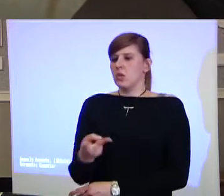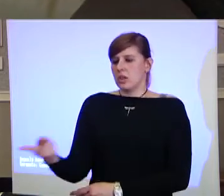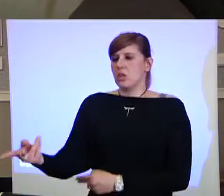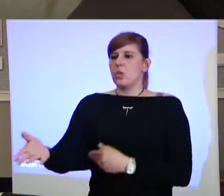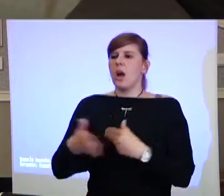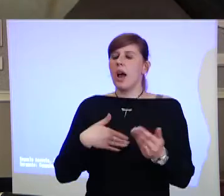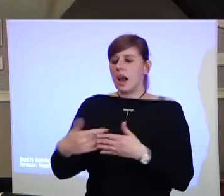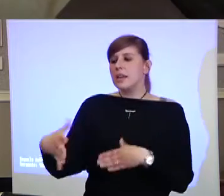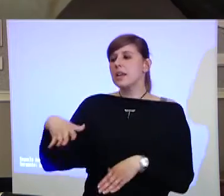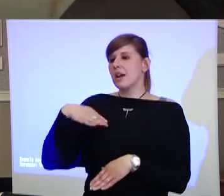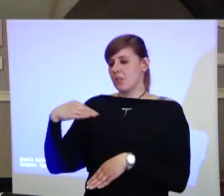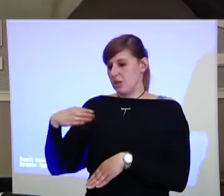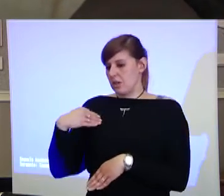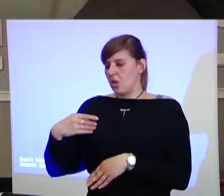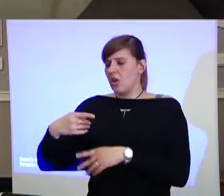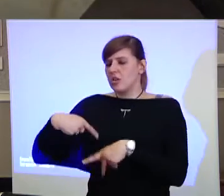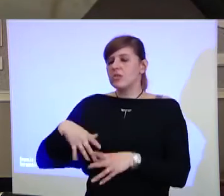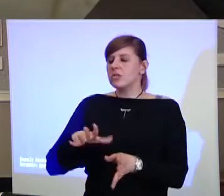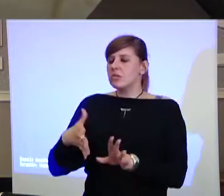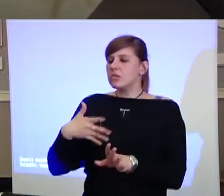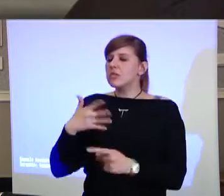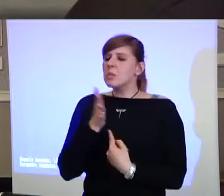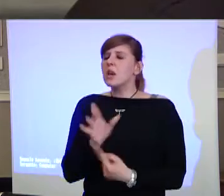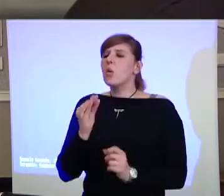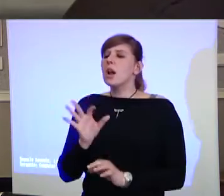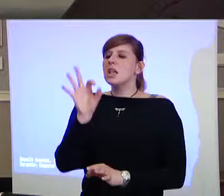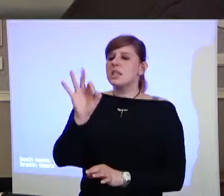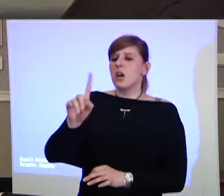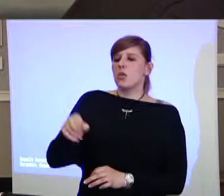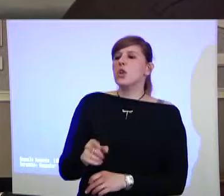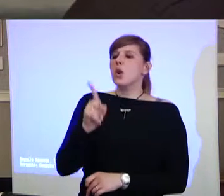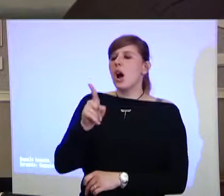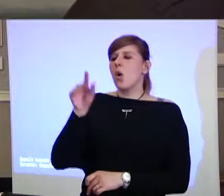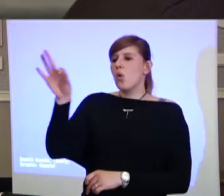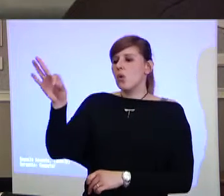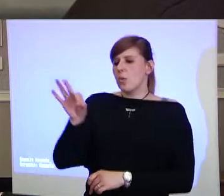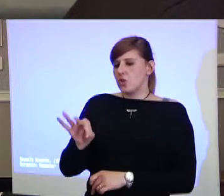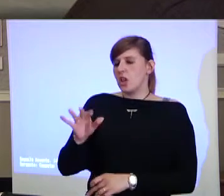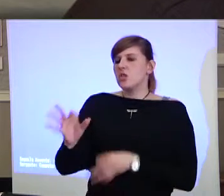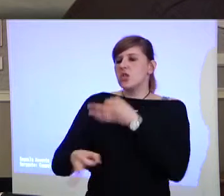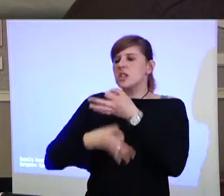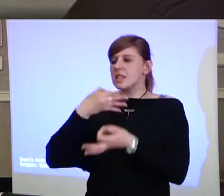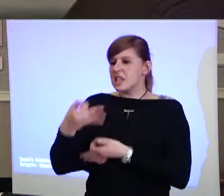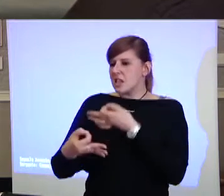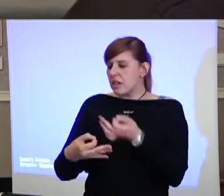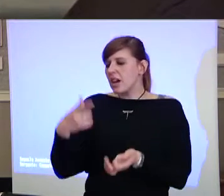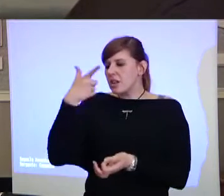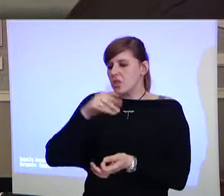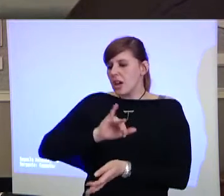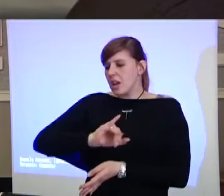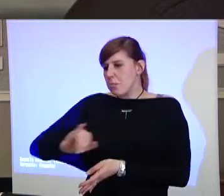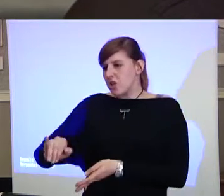rappresentiamo lo 0,1% e quindi è facile marginare una popolazione così